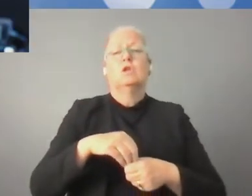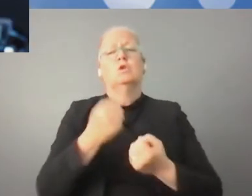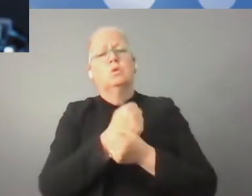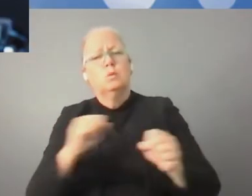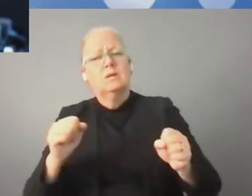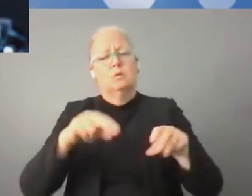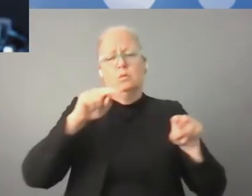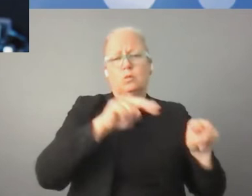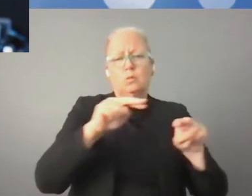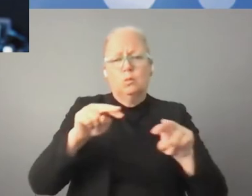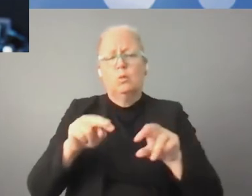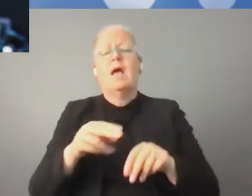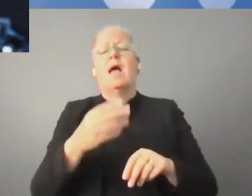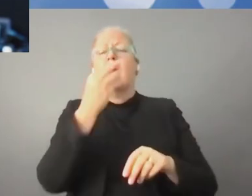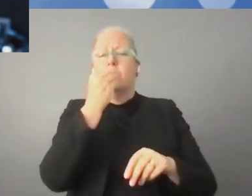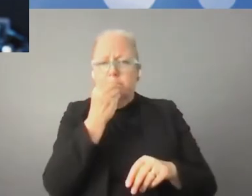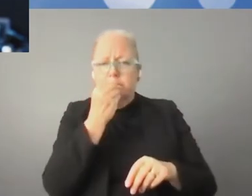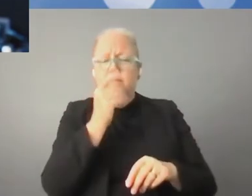bezpieczeństwo oraz poufność.